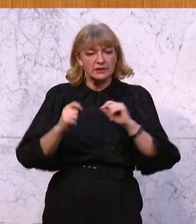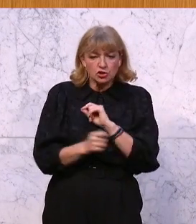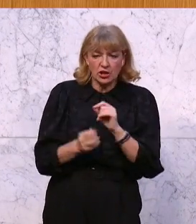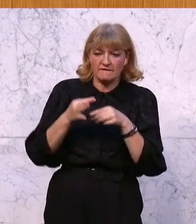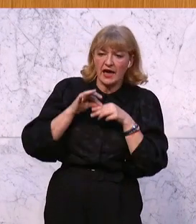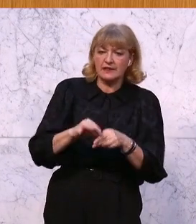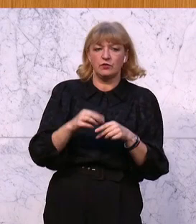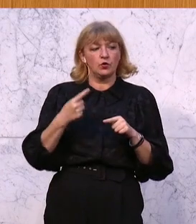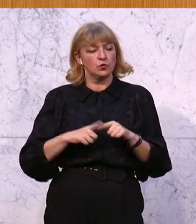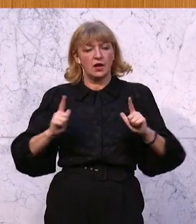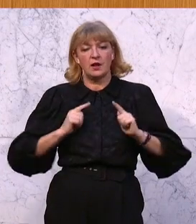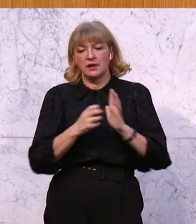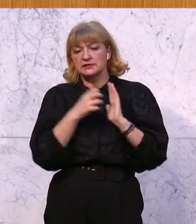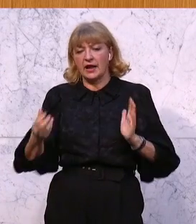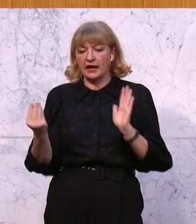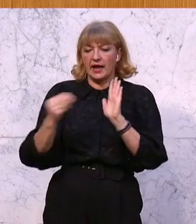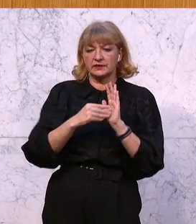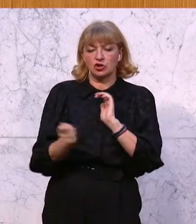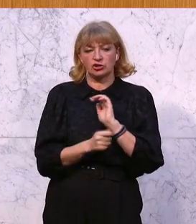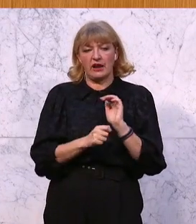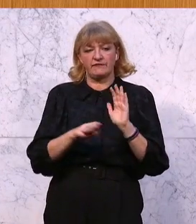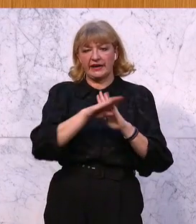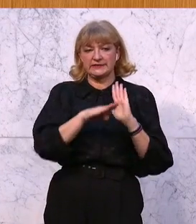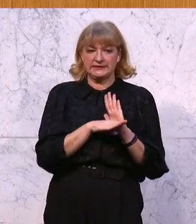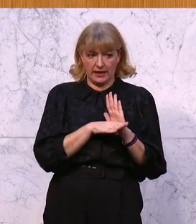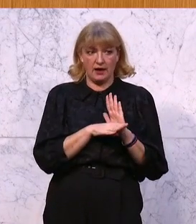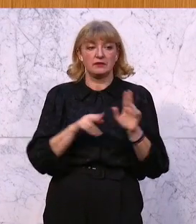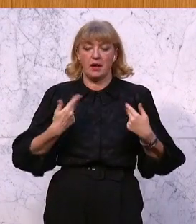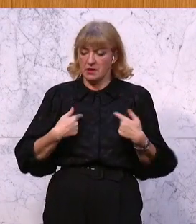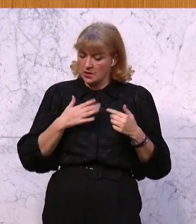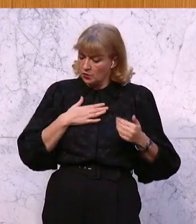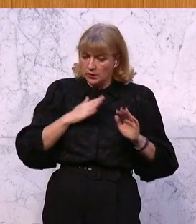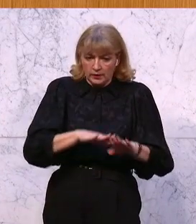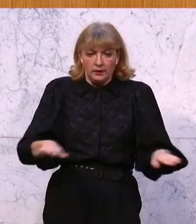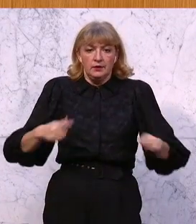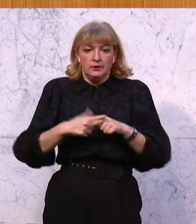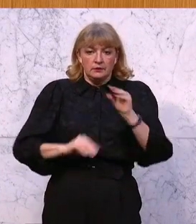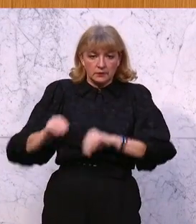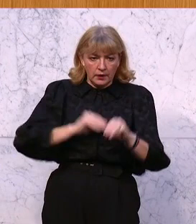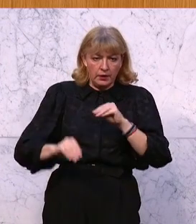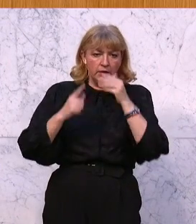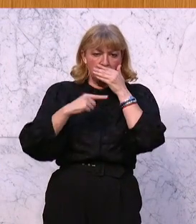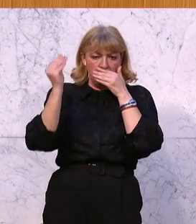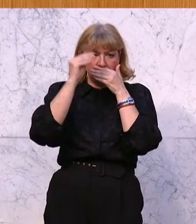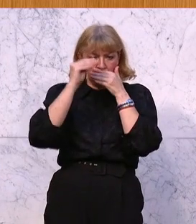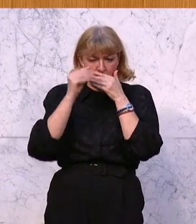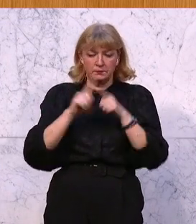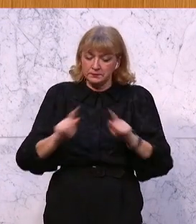und einen lebenslangen Eintrag im Strafregister, damit wir unsere Kinder und damit die Vereine und auch die Schulen,